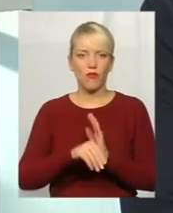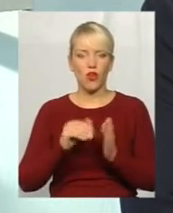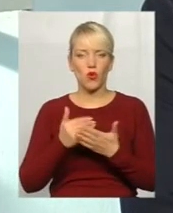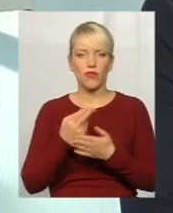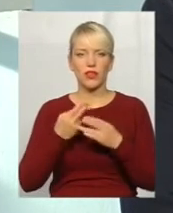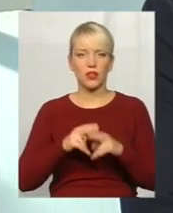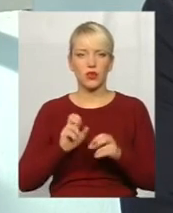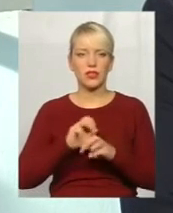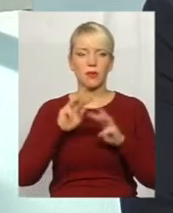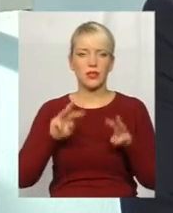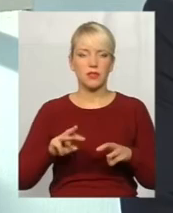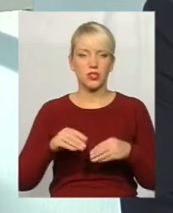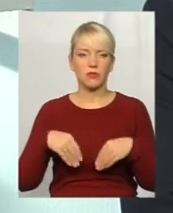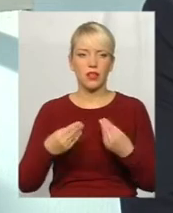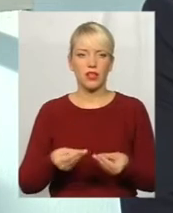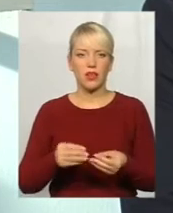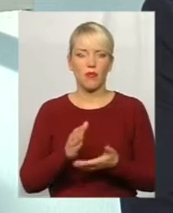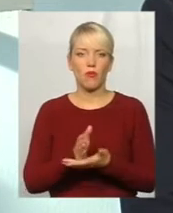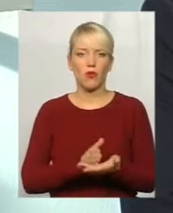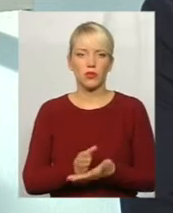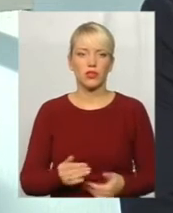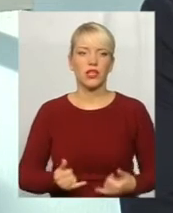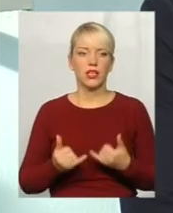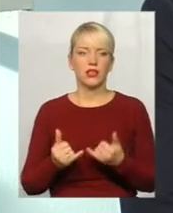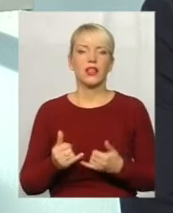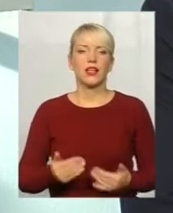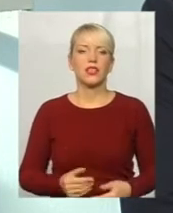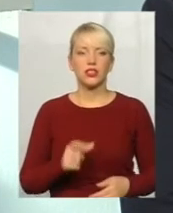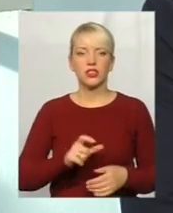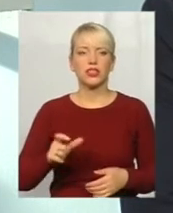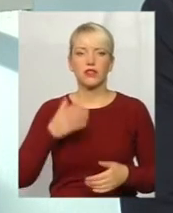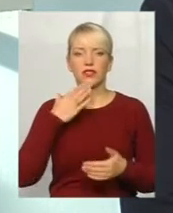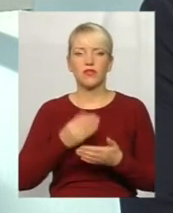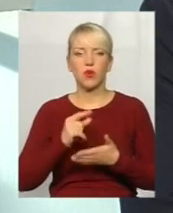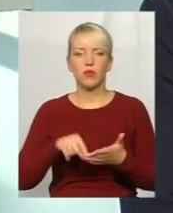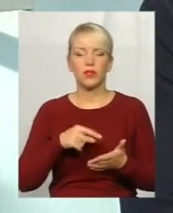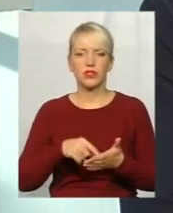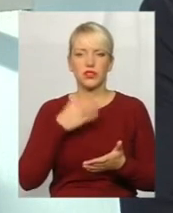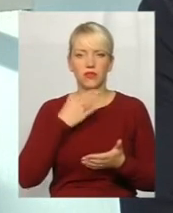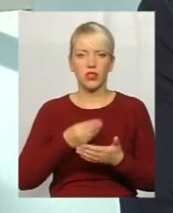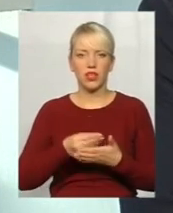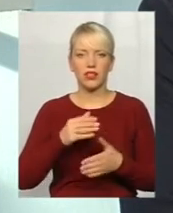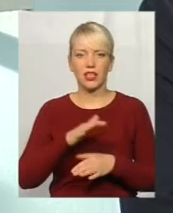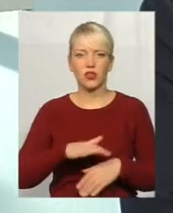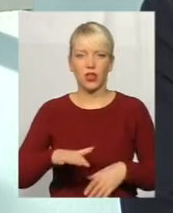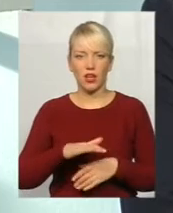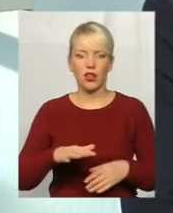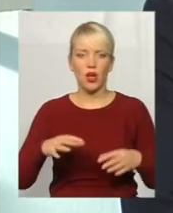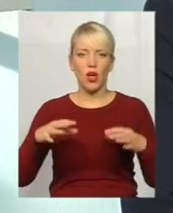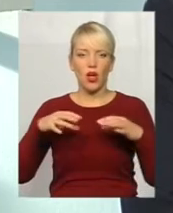забезпечуємо надання послуг для жителів свого міста, свої об'єднані територіальні громади.